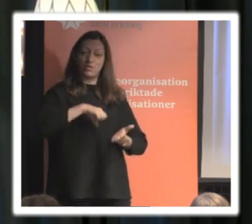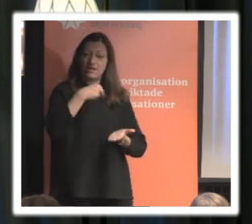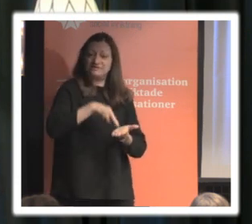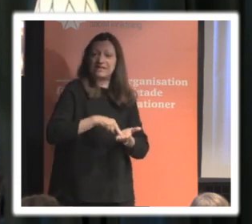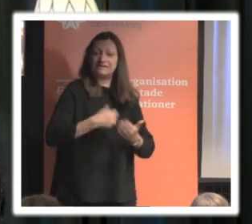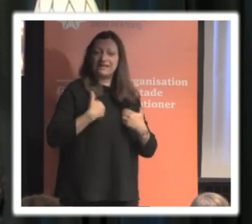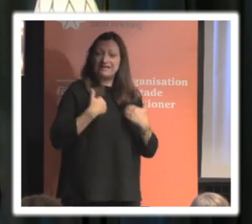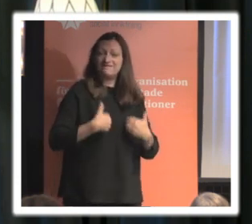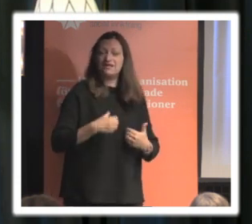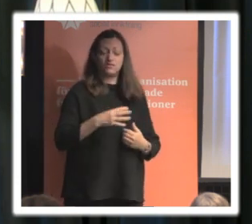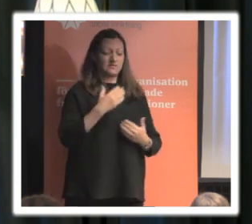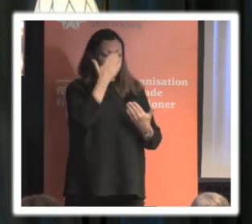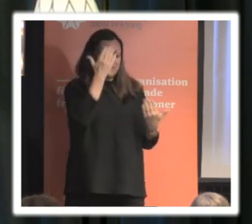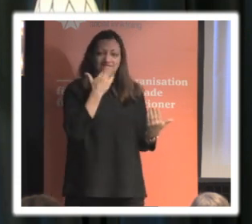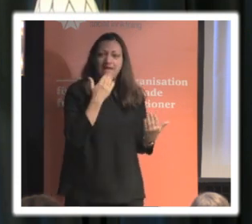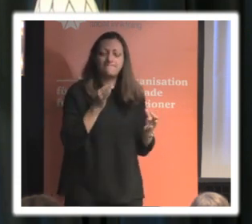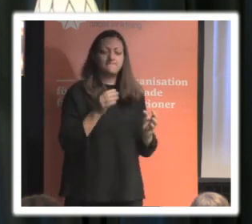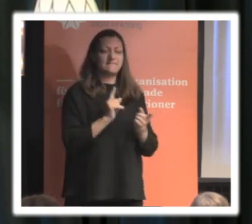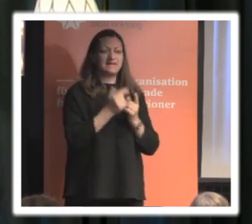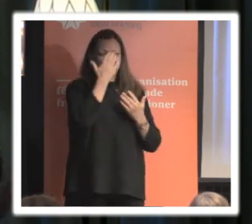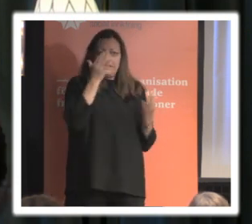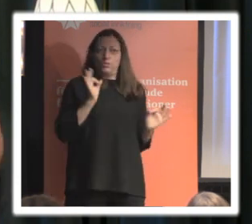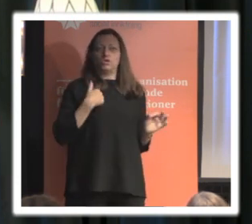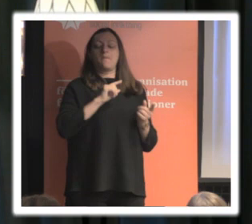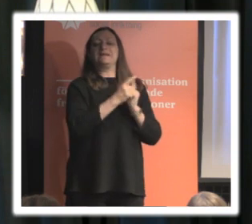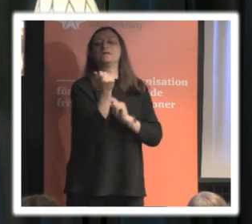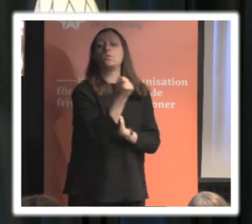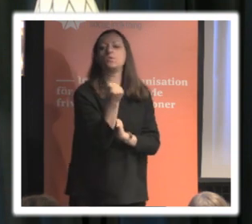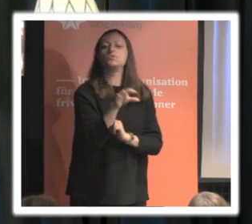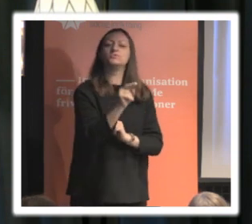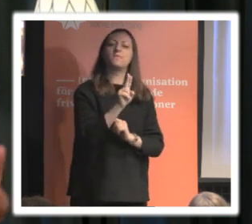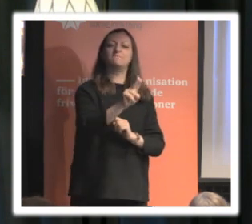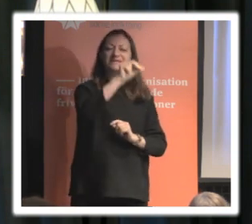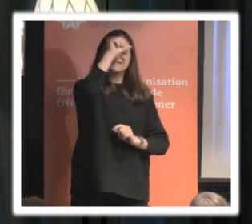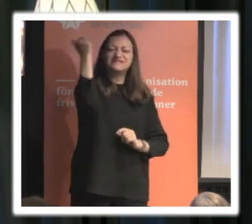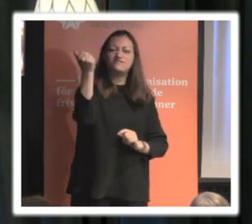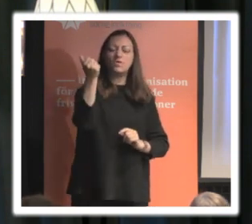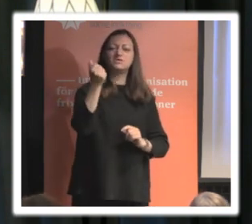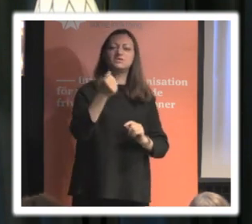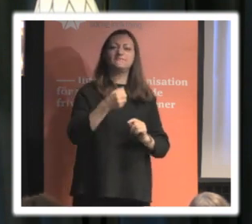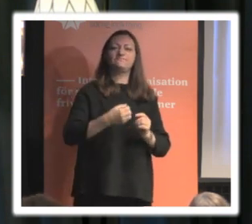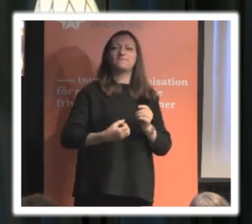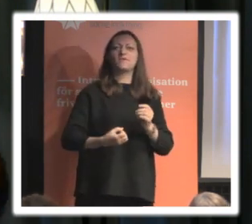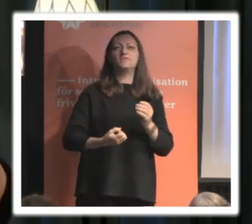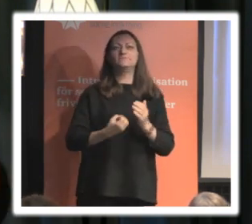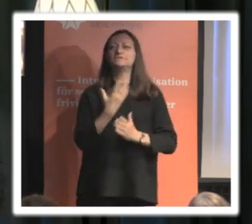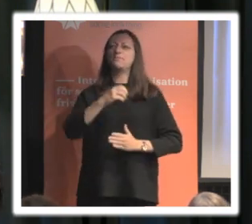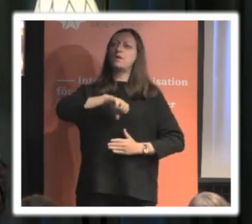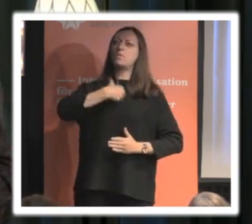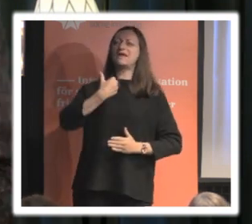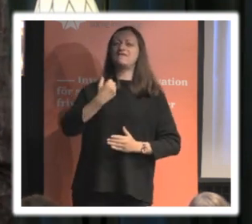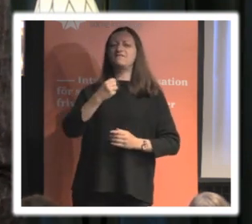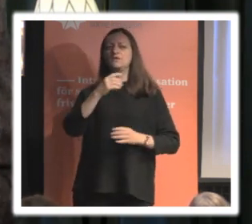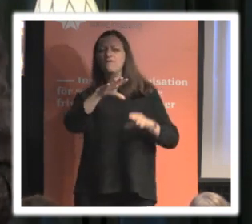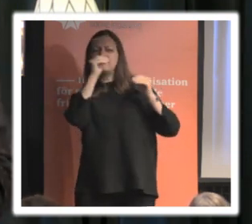eller hur man blir någon då är det också svårare att bilda sig självständigt en egen uppfattning om vad som händer i